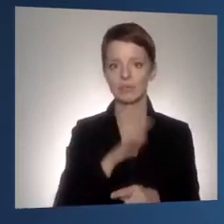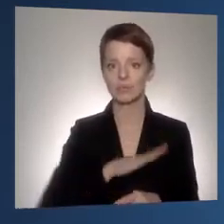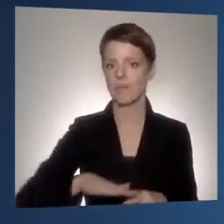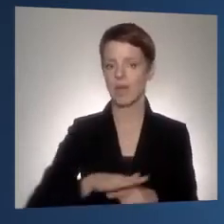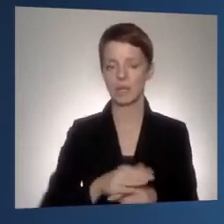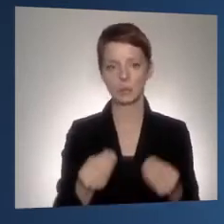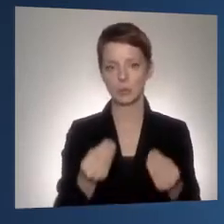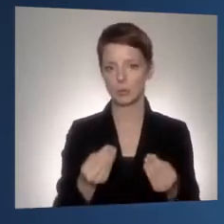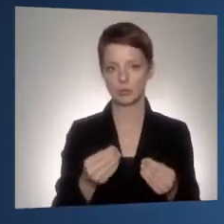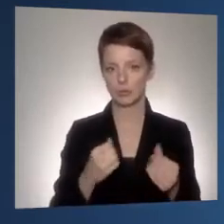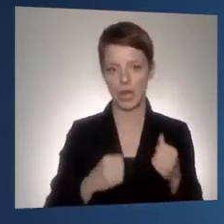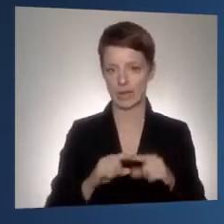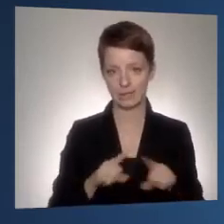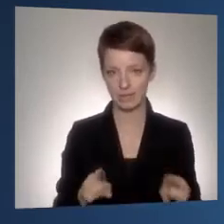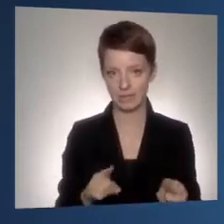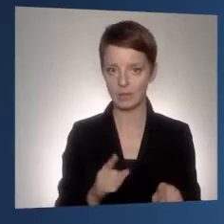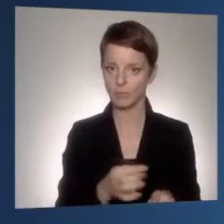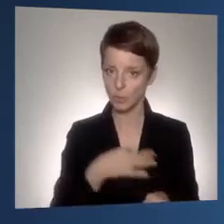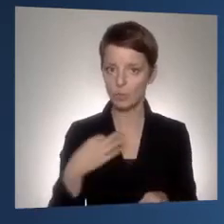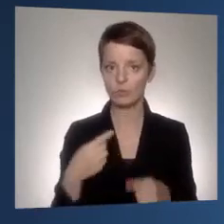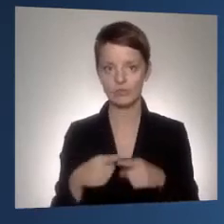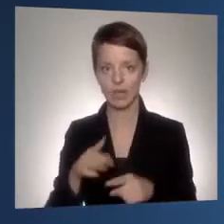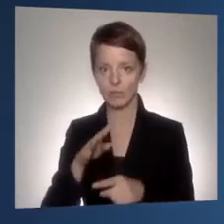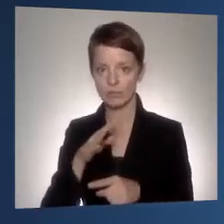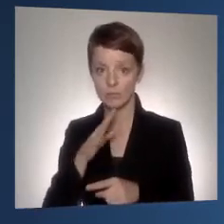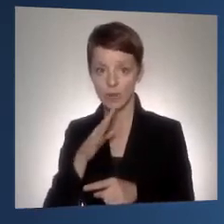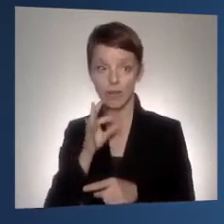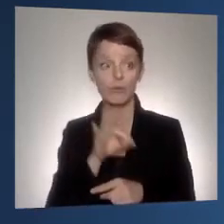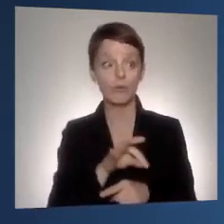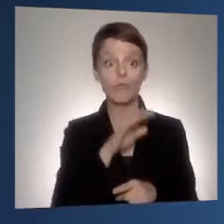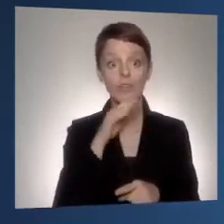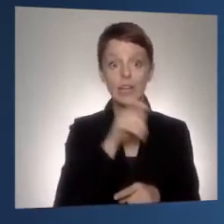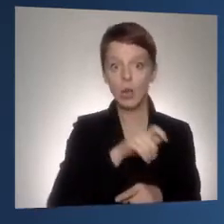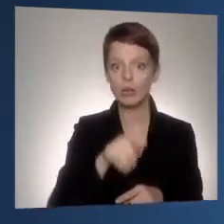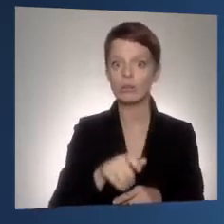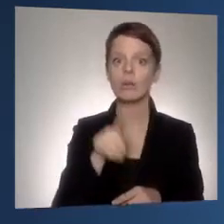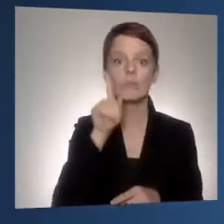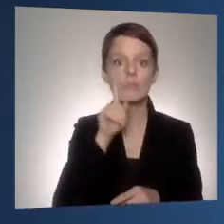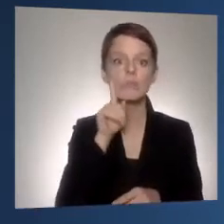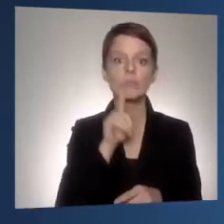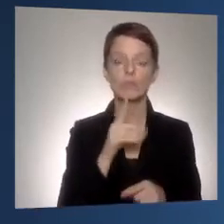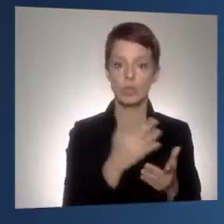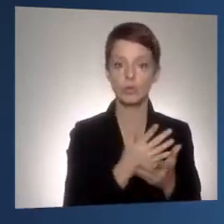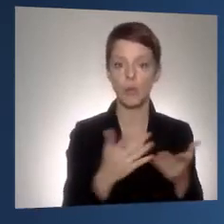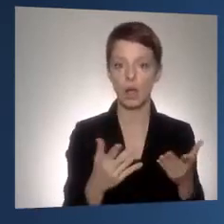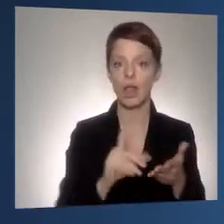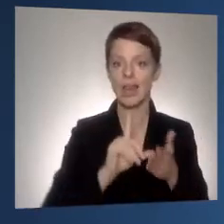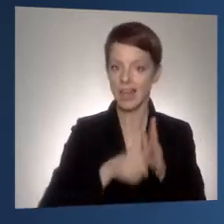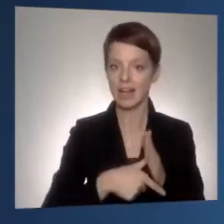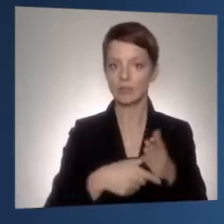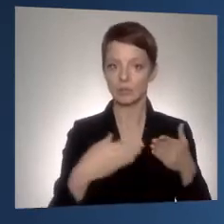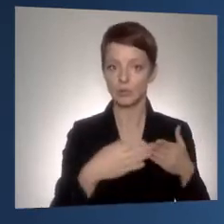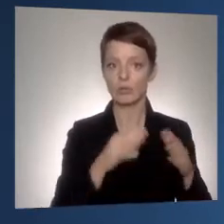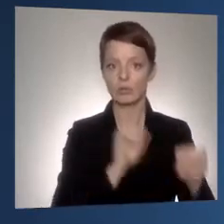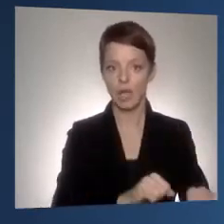Für uns eine Fremdsprache, für viele eine Muttersprache, dass man das als Leistungskurs machen kann. Das hemmt Schwellen. Das bringt